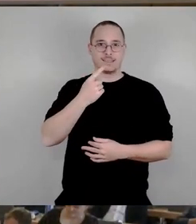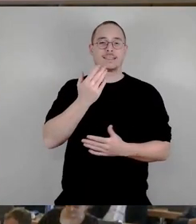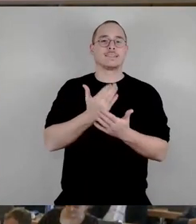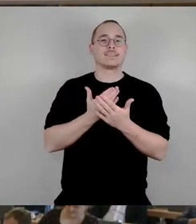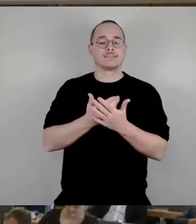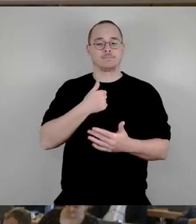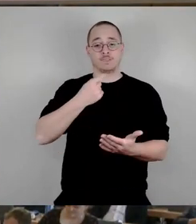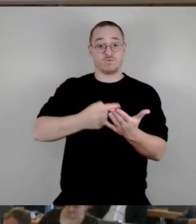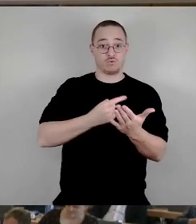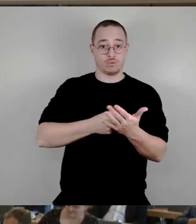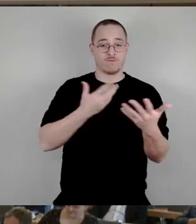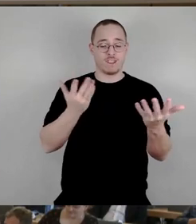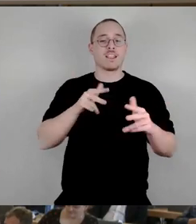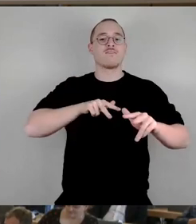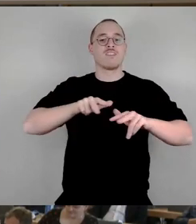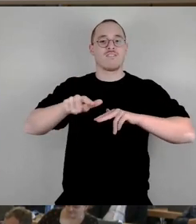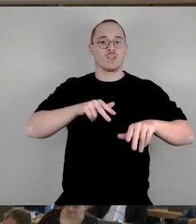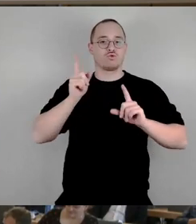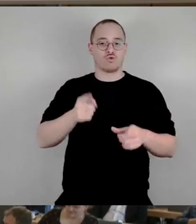das Pumpspeicherwerk bitten.